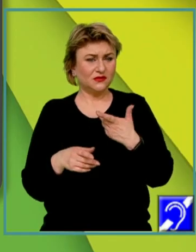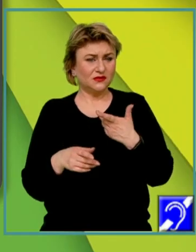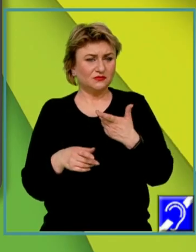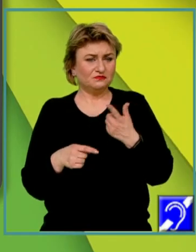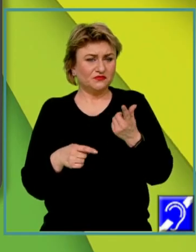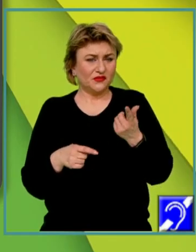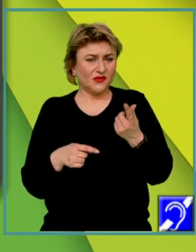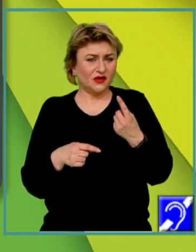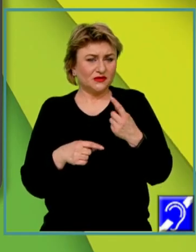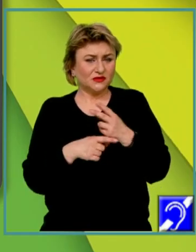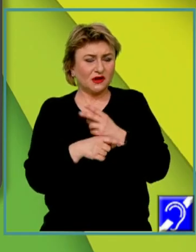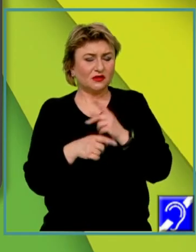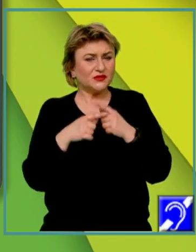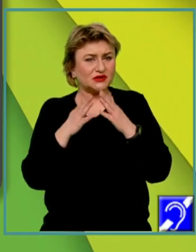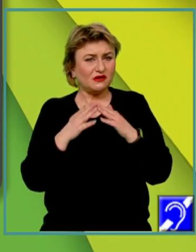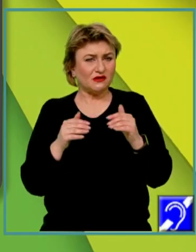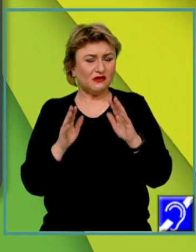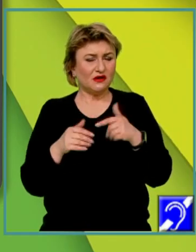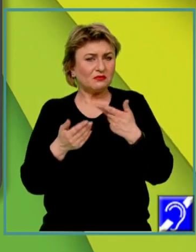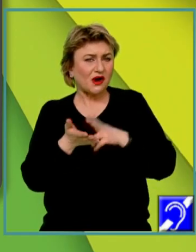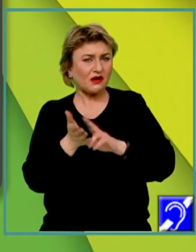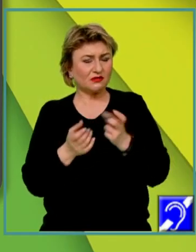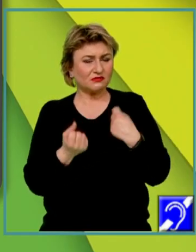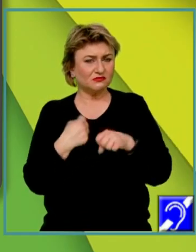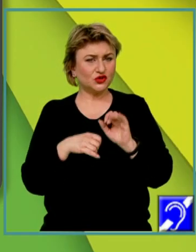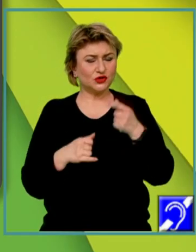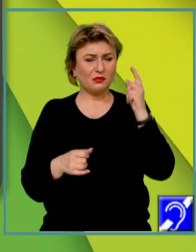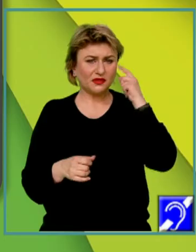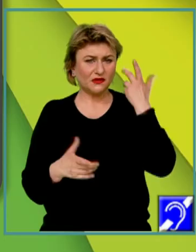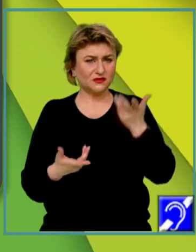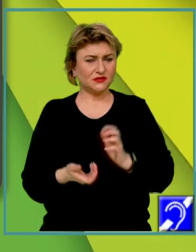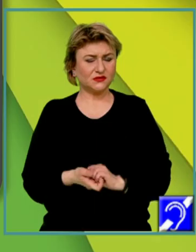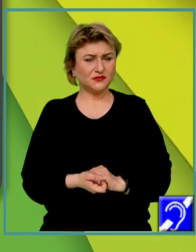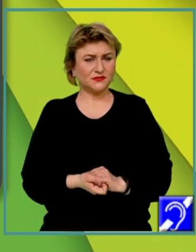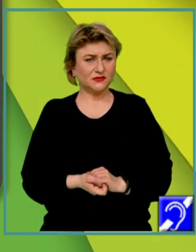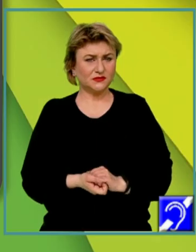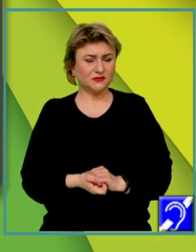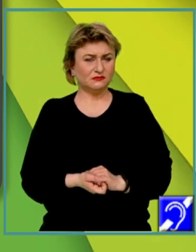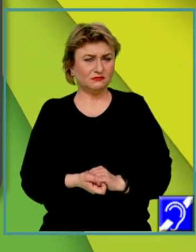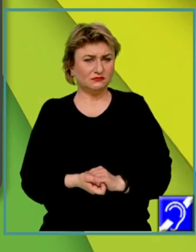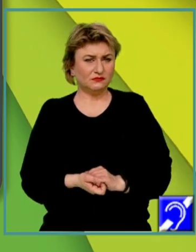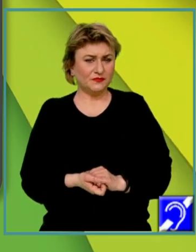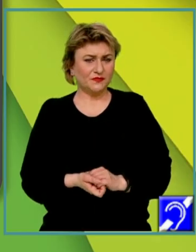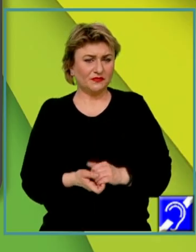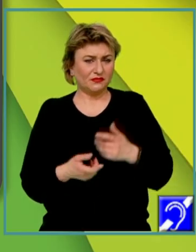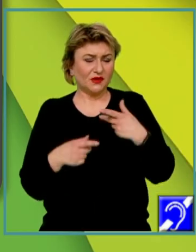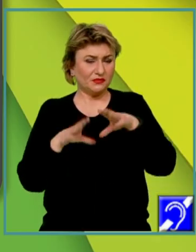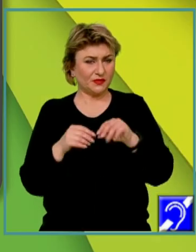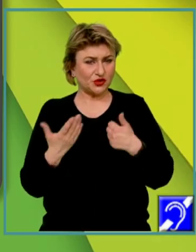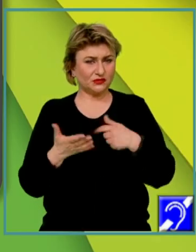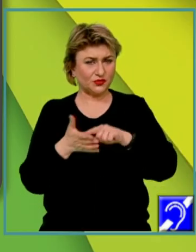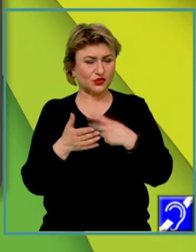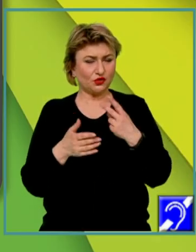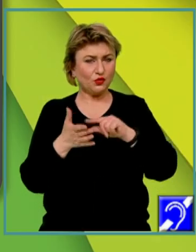rol deosebit în viața oamenilor și a marcat comportamente și mentalități. Veți primi 6 puncte, 2